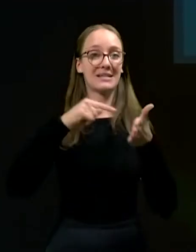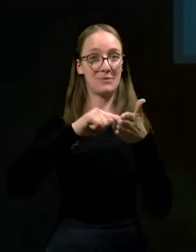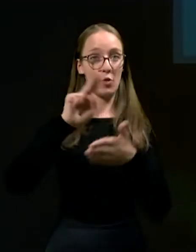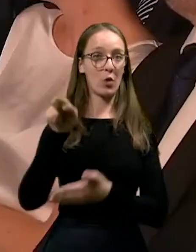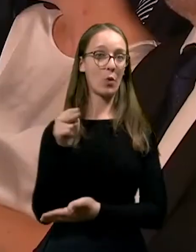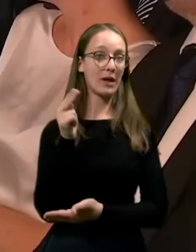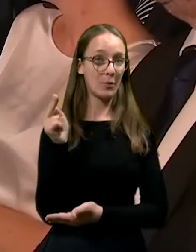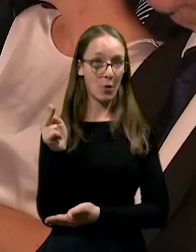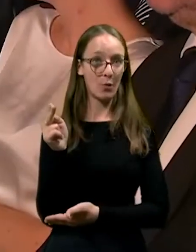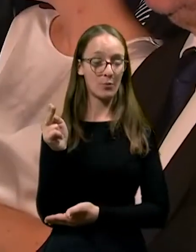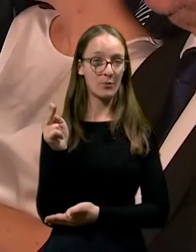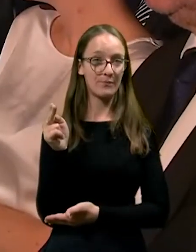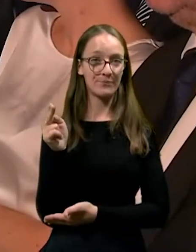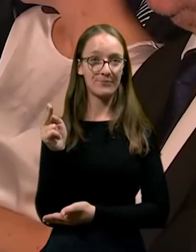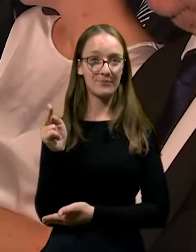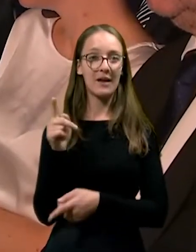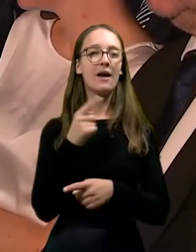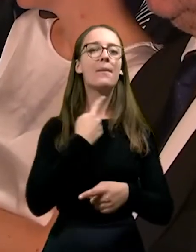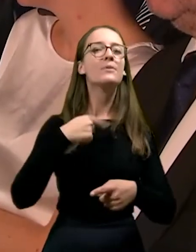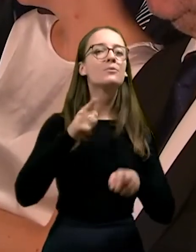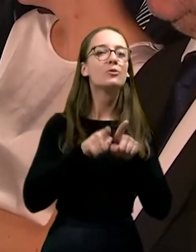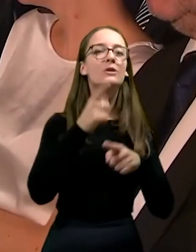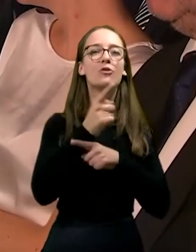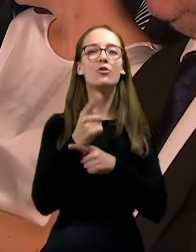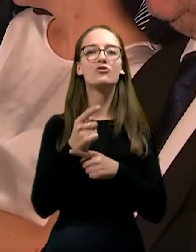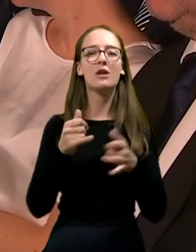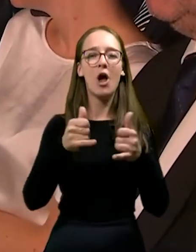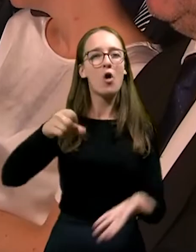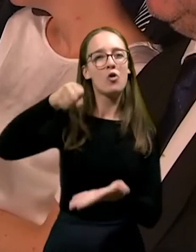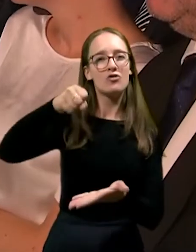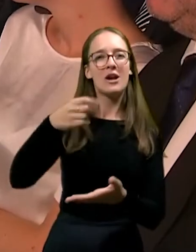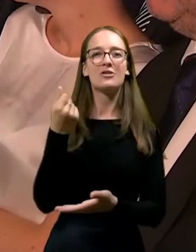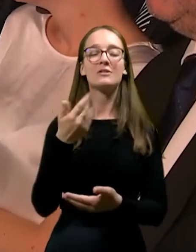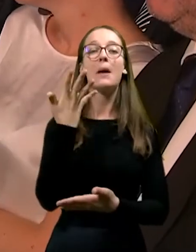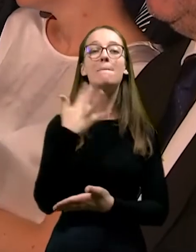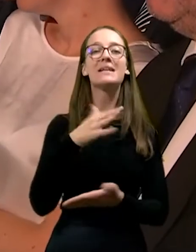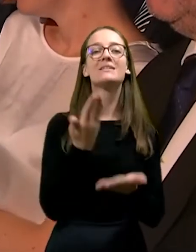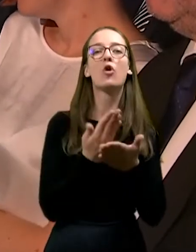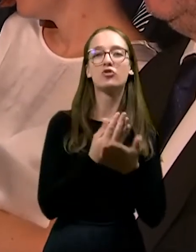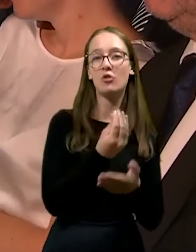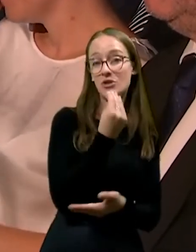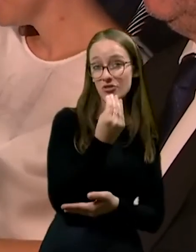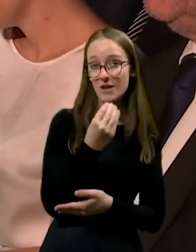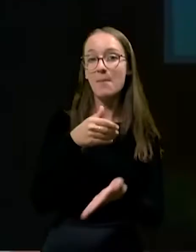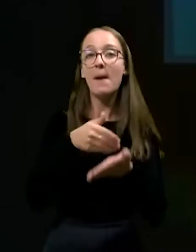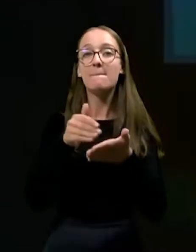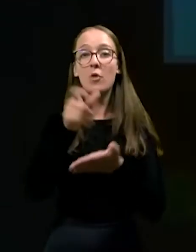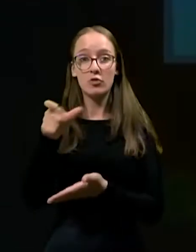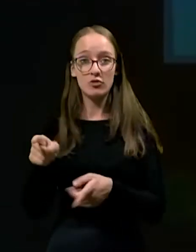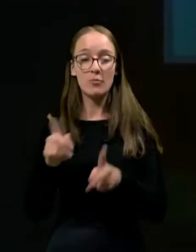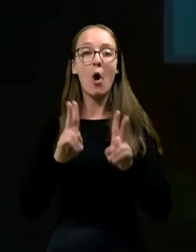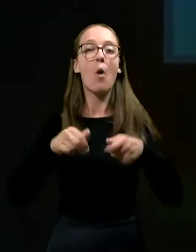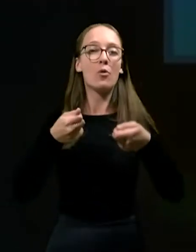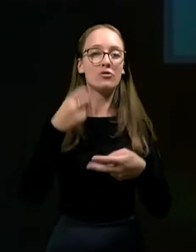evrov. In določili smo košarico cen 15 osnovnih skupin živil in potrošnikov in